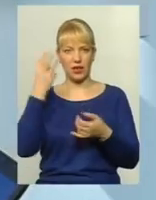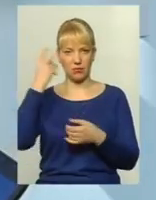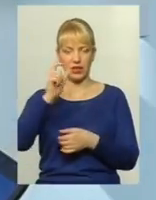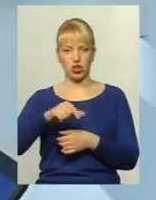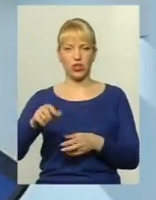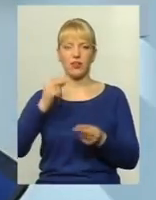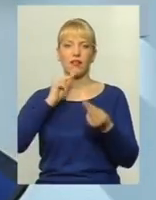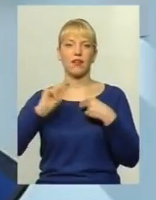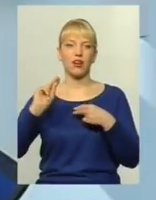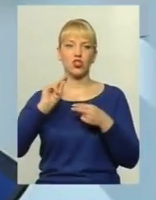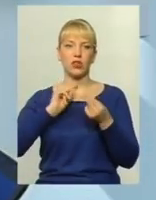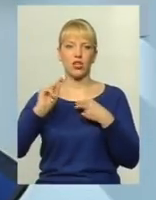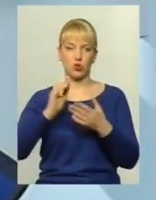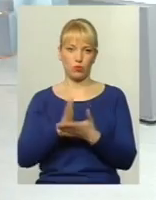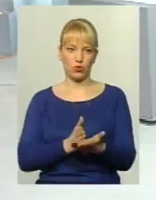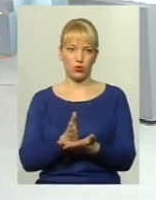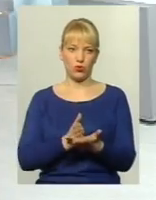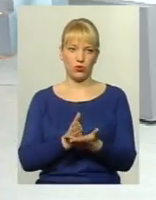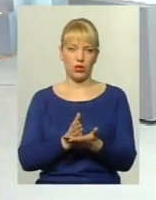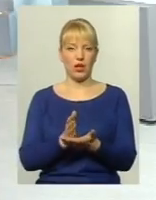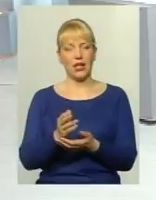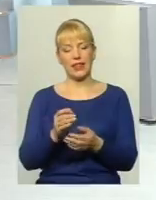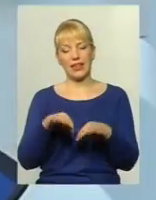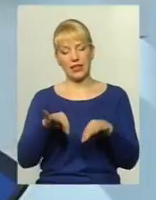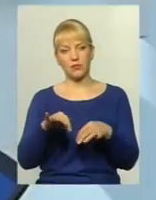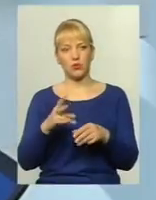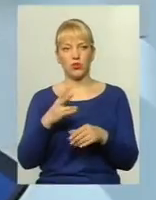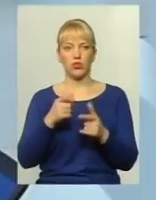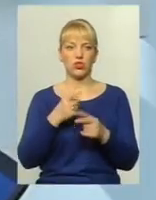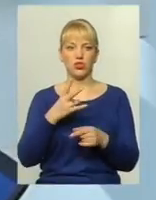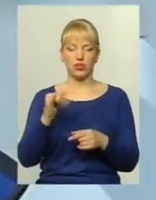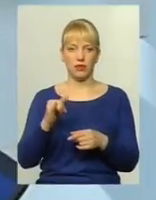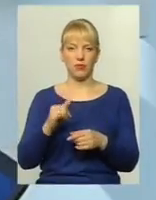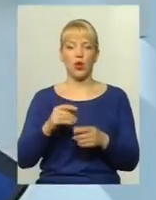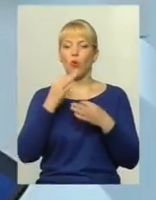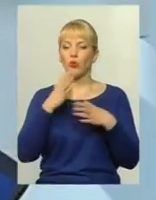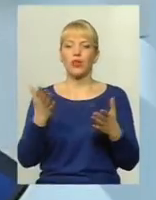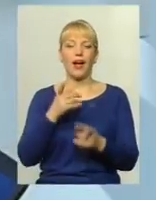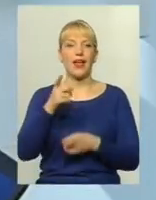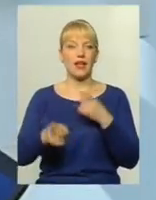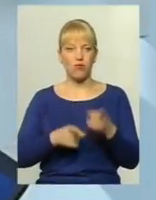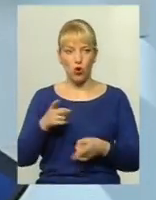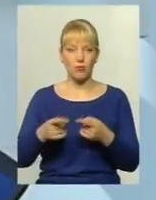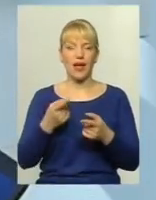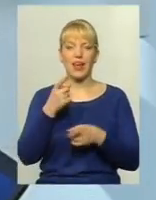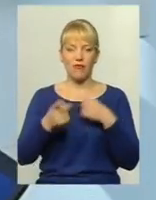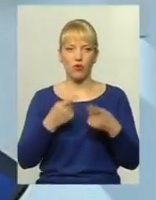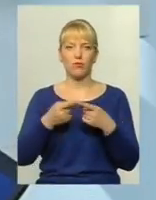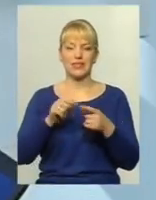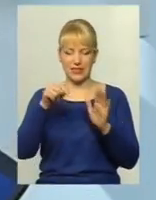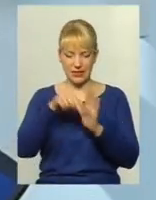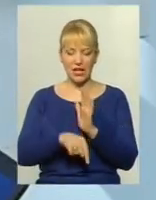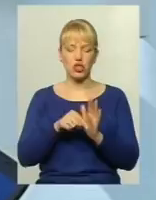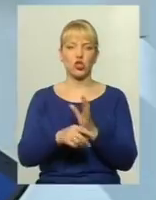кращу послугу транспортну чи ні? Пані Анну, будь-яка реформа, реформа – це означає гроші.